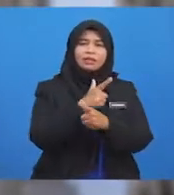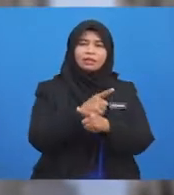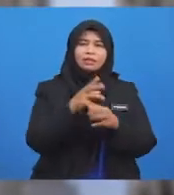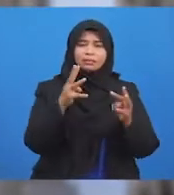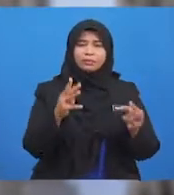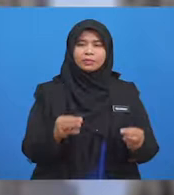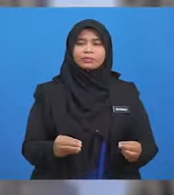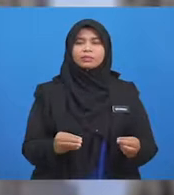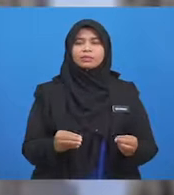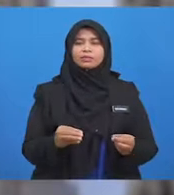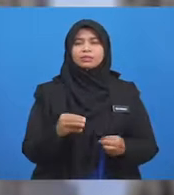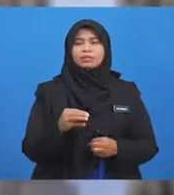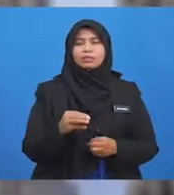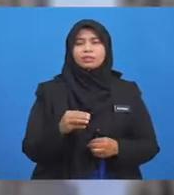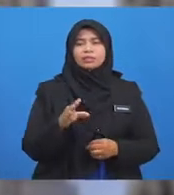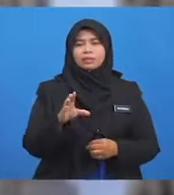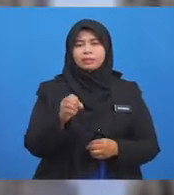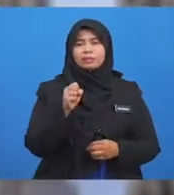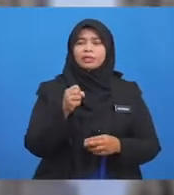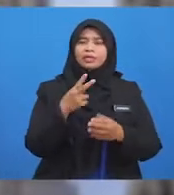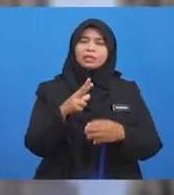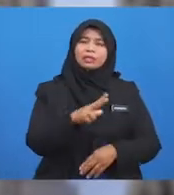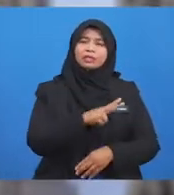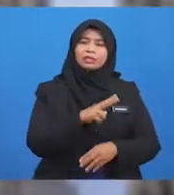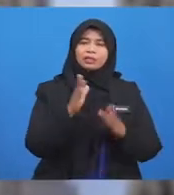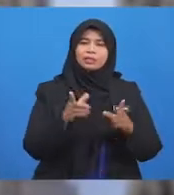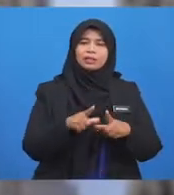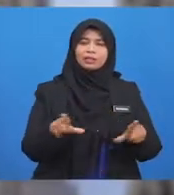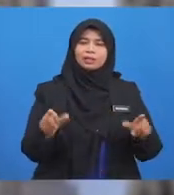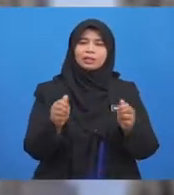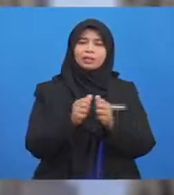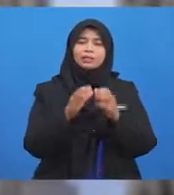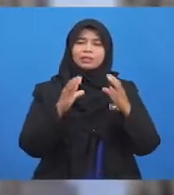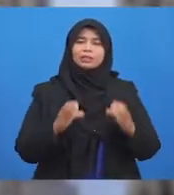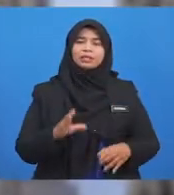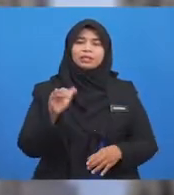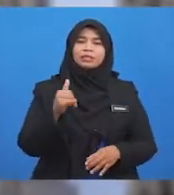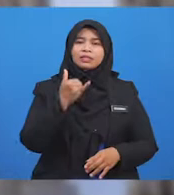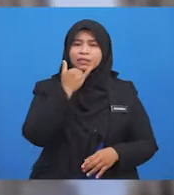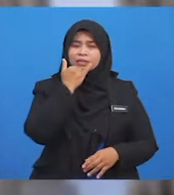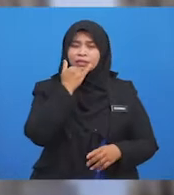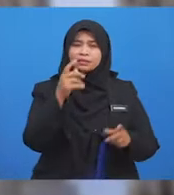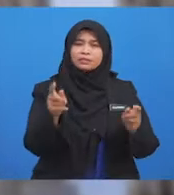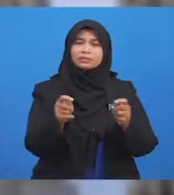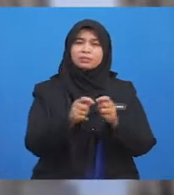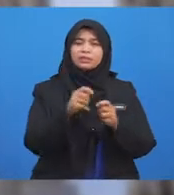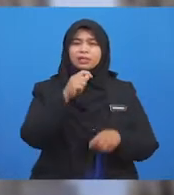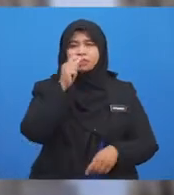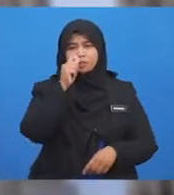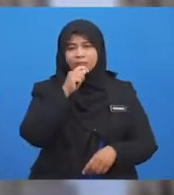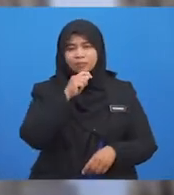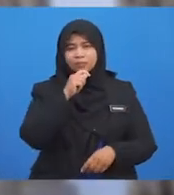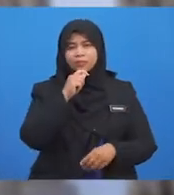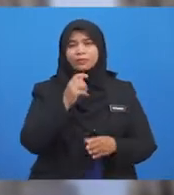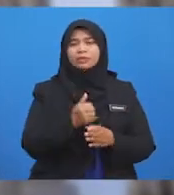Daripada mengambil harta orang lain Dengan jalan yang salah Seperti menipu dalam timbangan Ribak